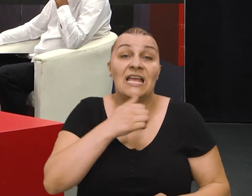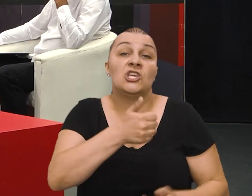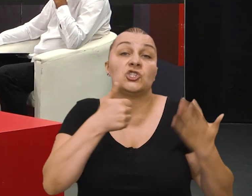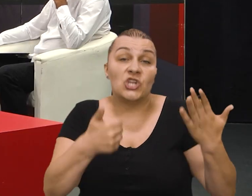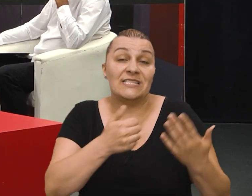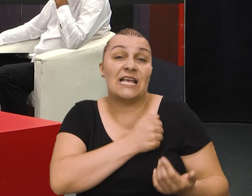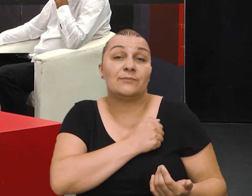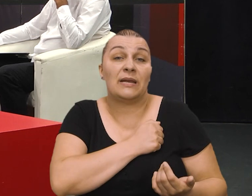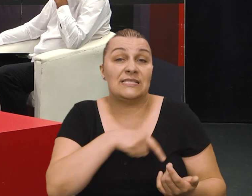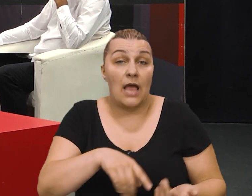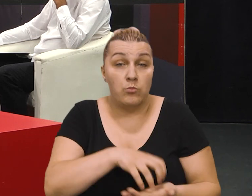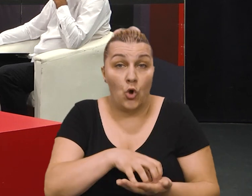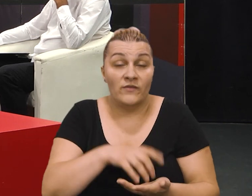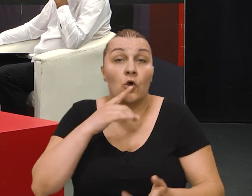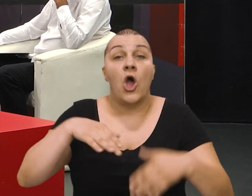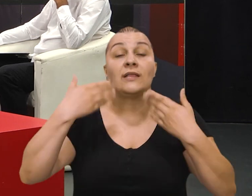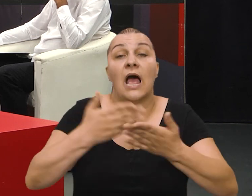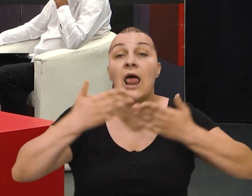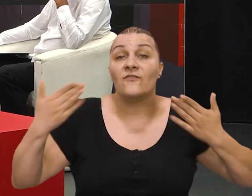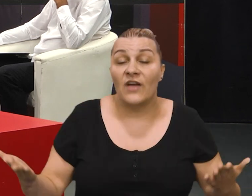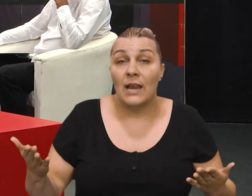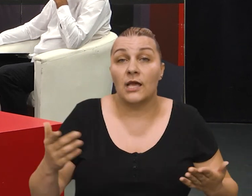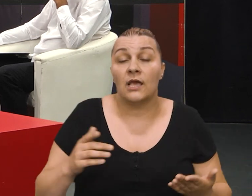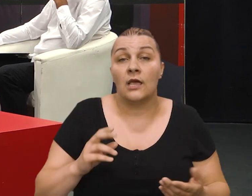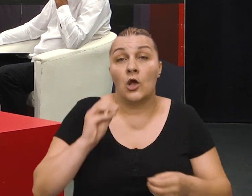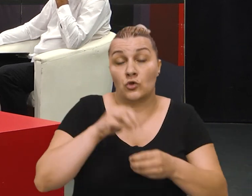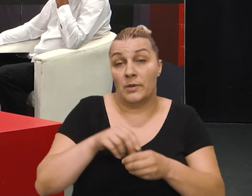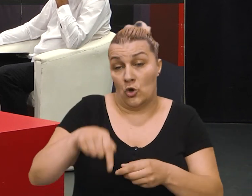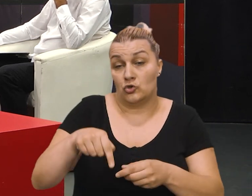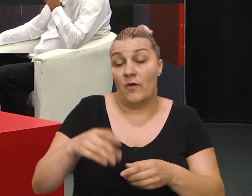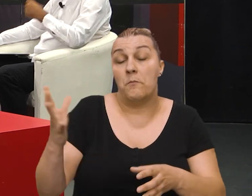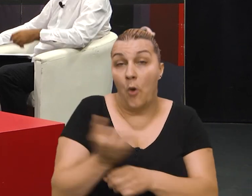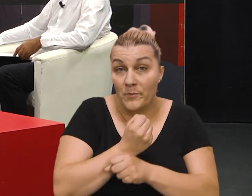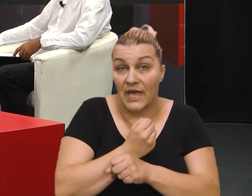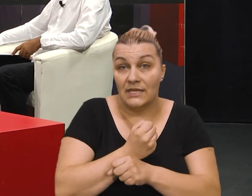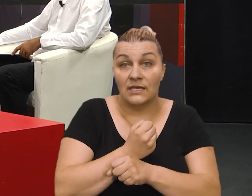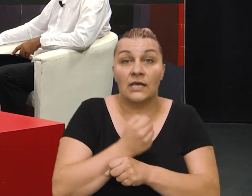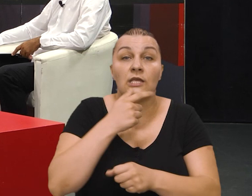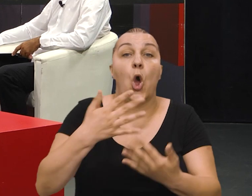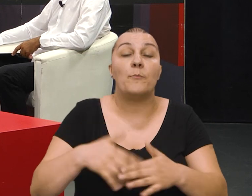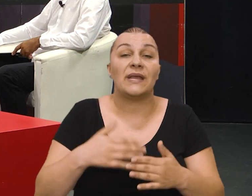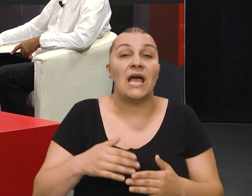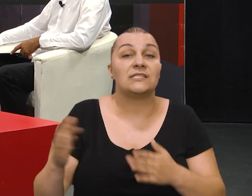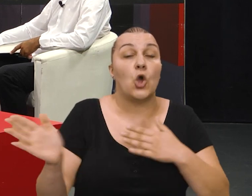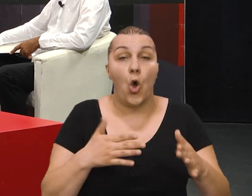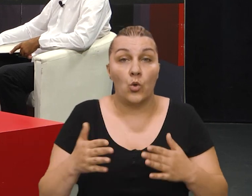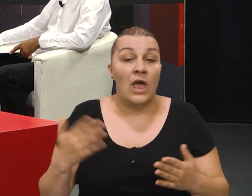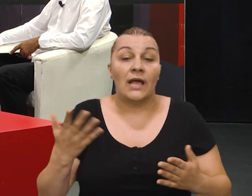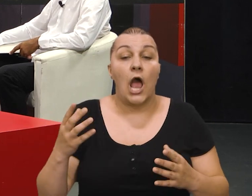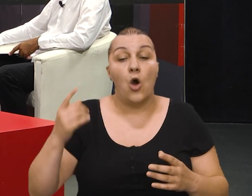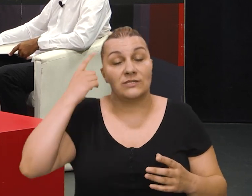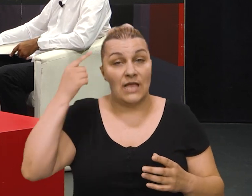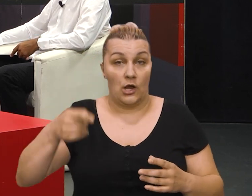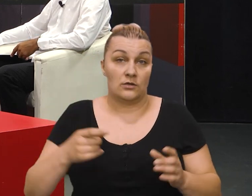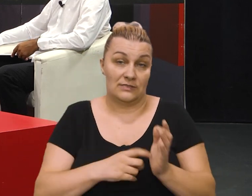tako naše 6. splitske domovarske pokovnje koja je dala ogroman obol pobjedi i samo operacije Luja kao